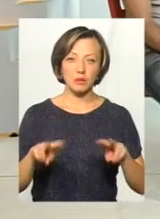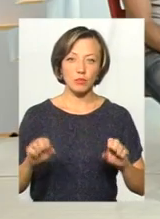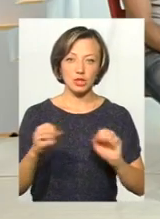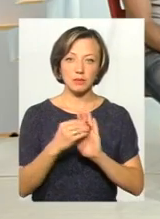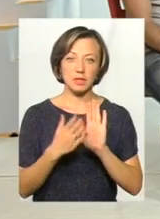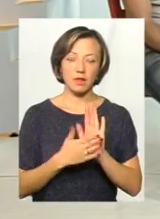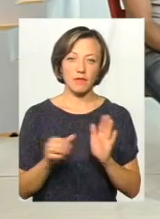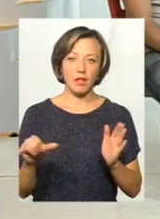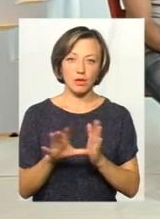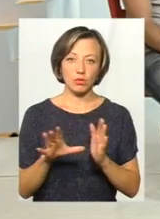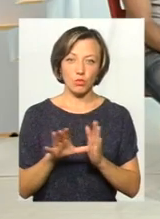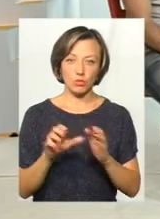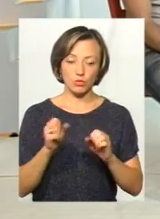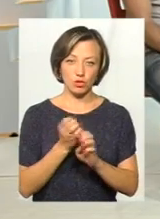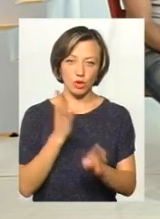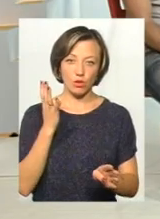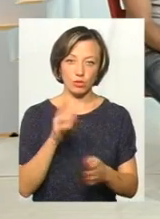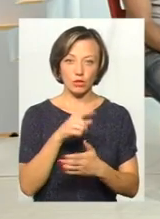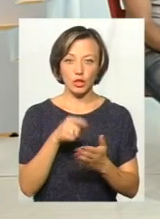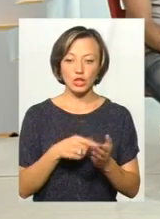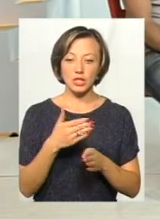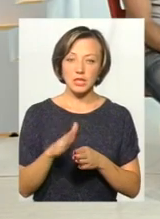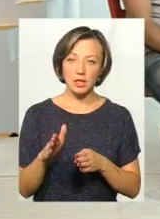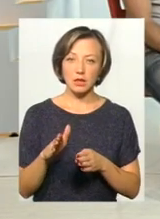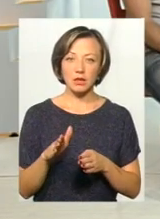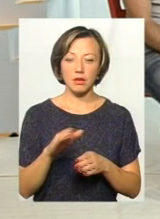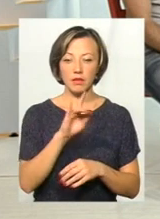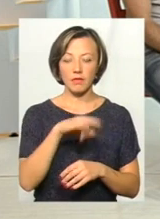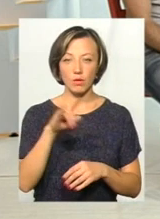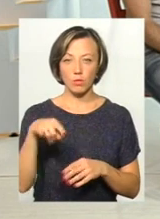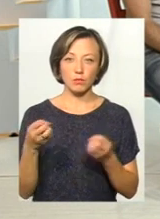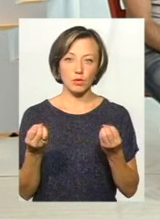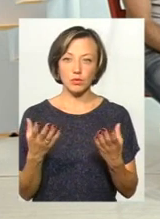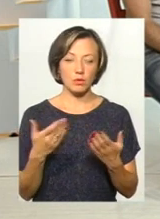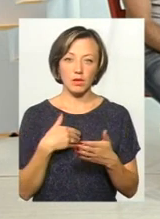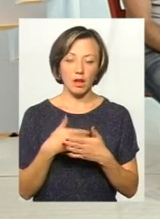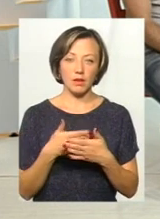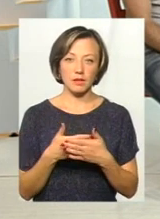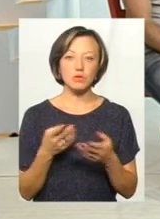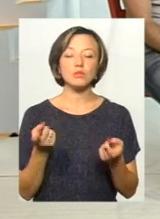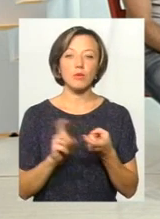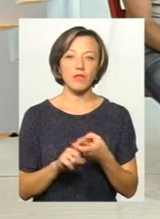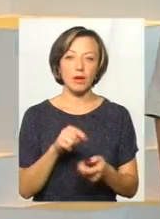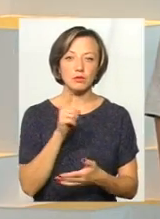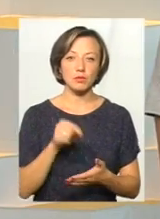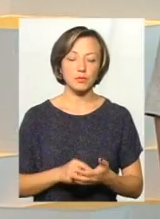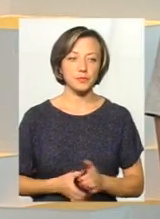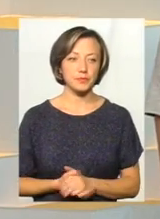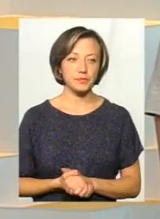електронну чергу, частина ліконечок просто неактивні. З чим це пов'язано?